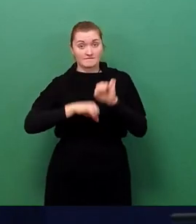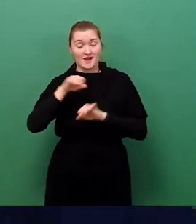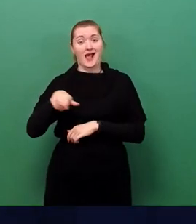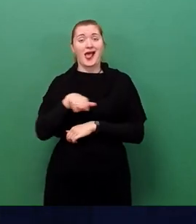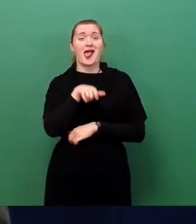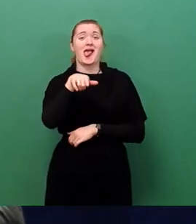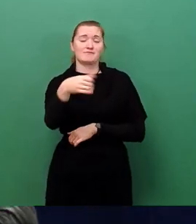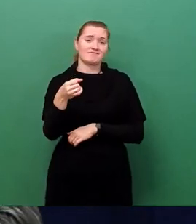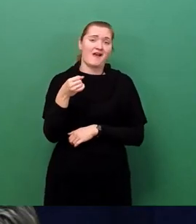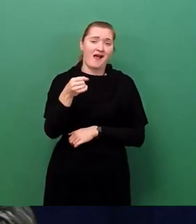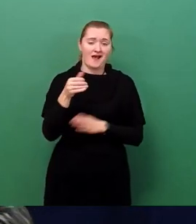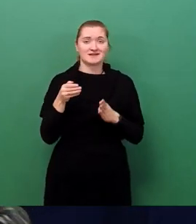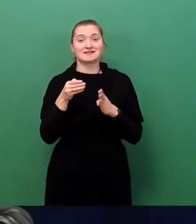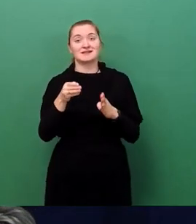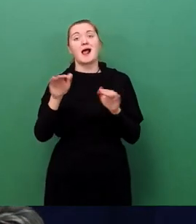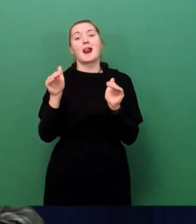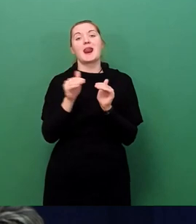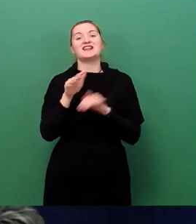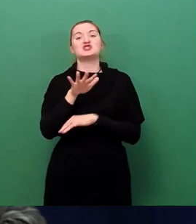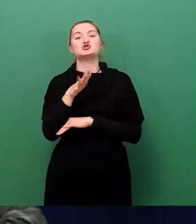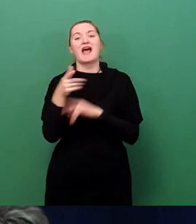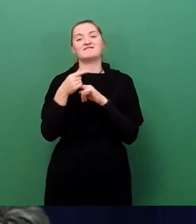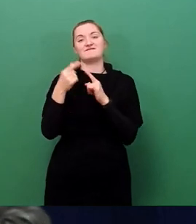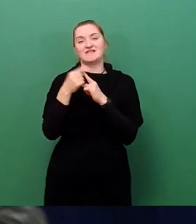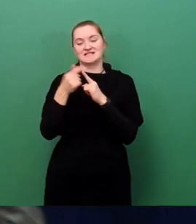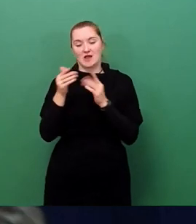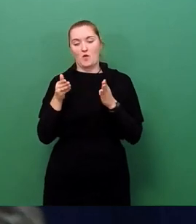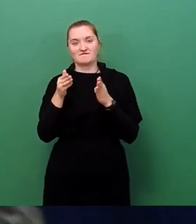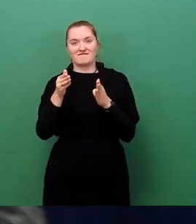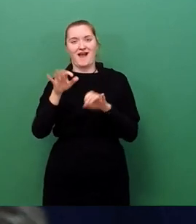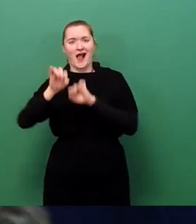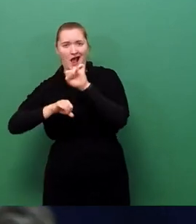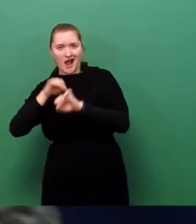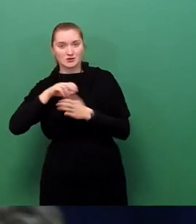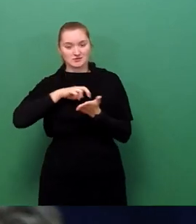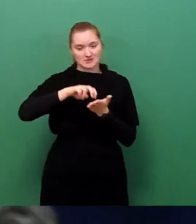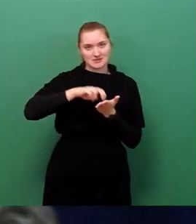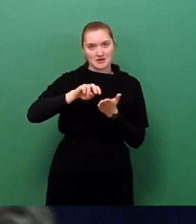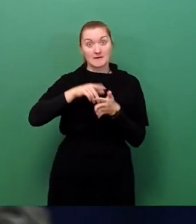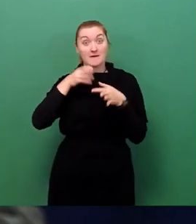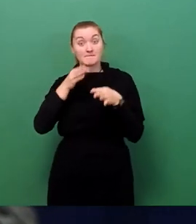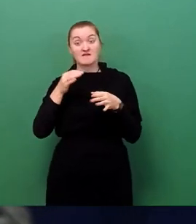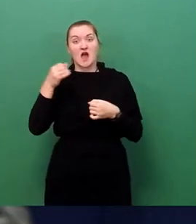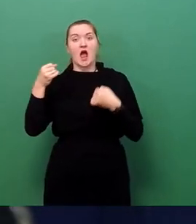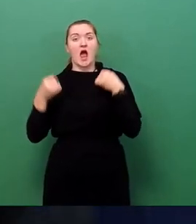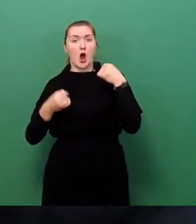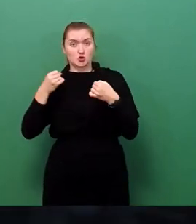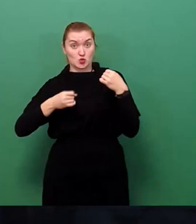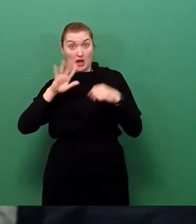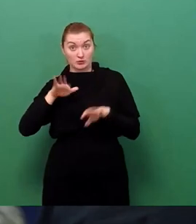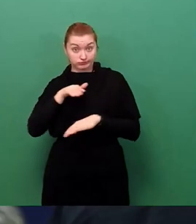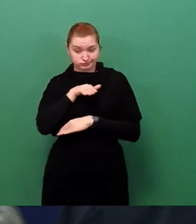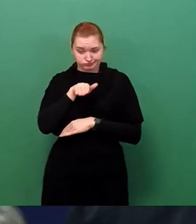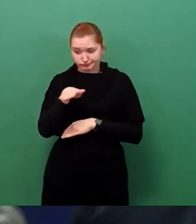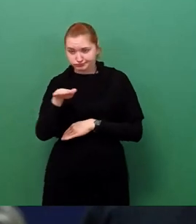Klein-Schachwitzer-Ufer gemeinsam genutzt. Die wenigen Anwohner-Pkw, die den Weg auch benutzen müssen, um ihre